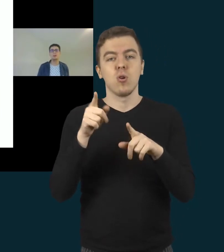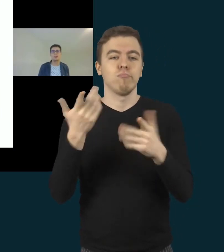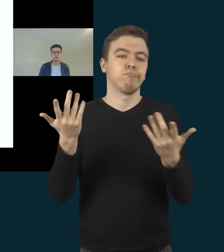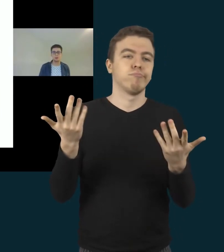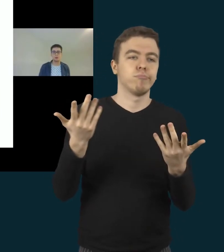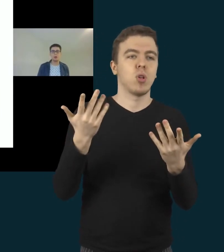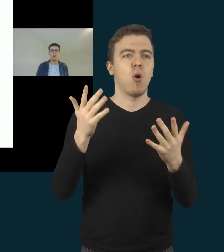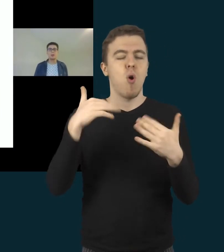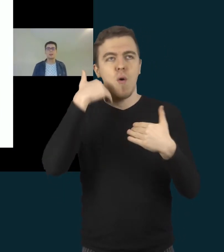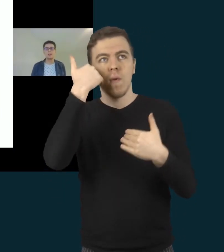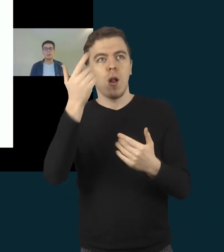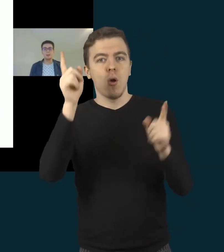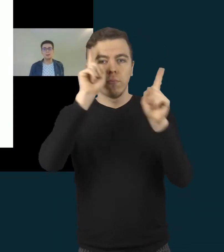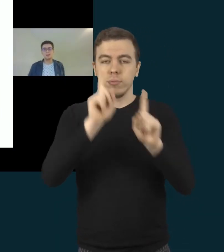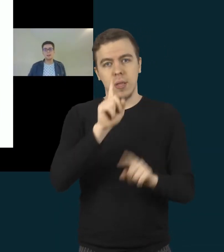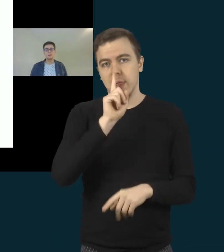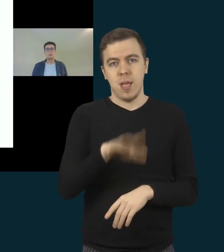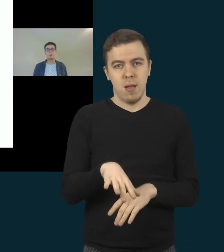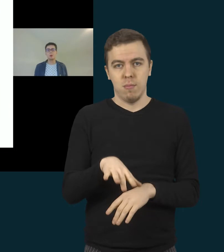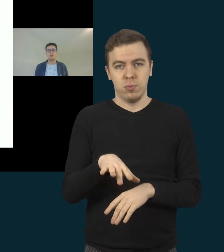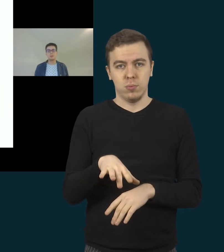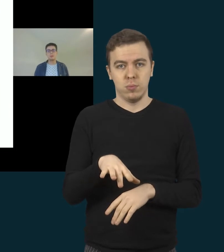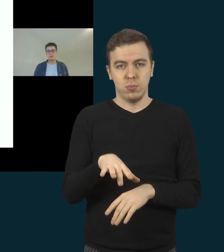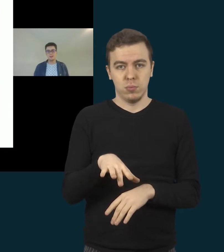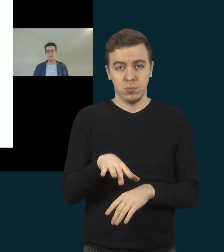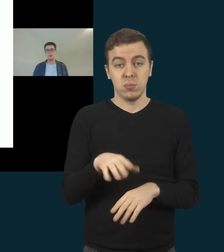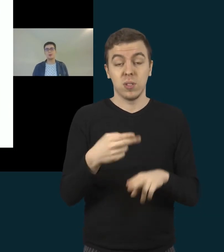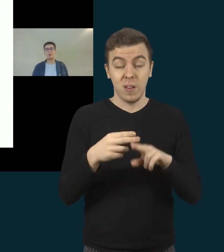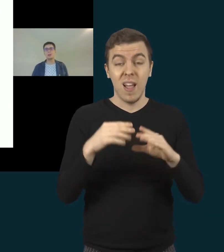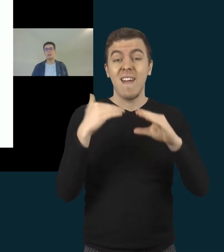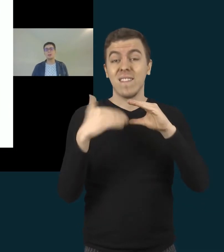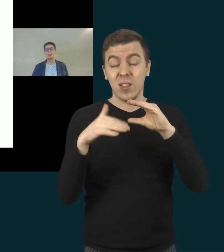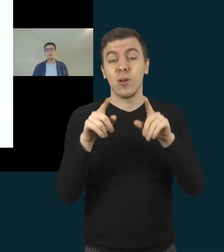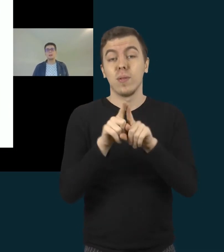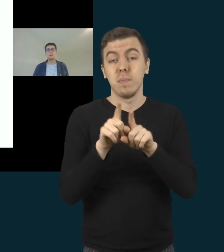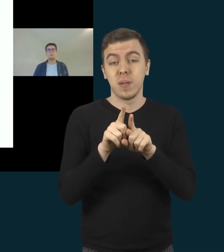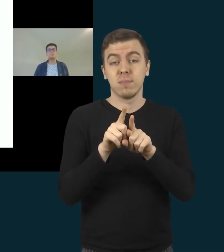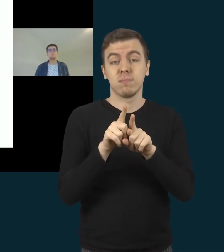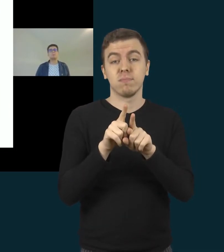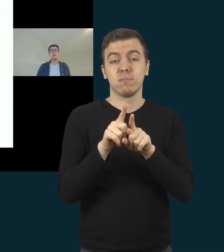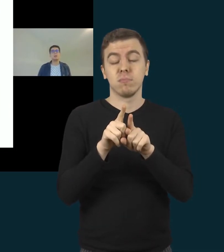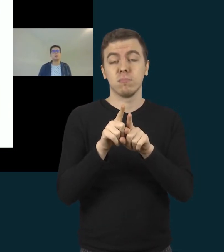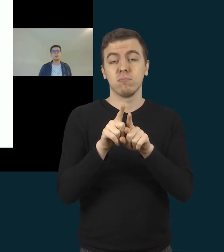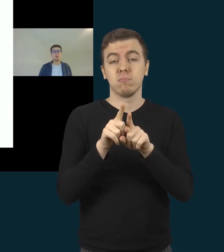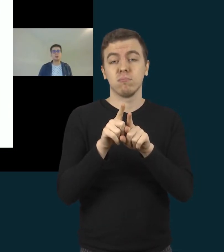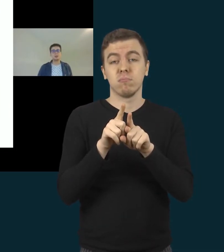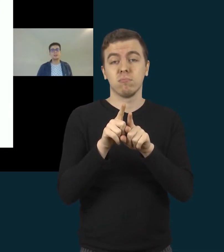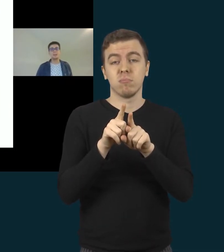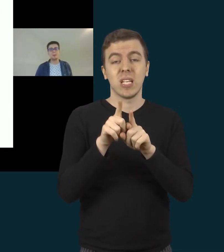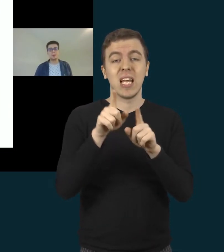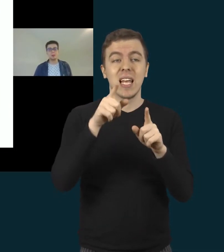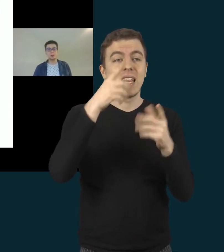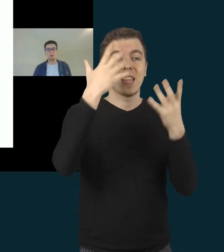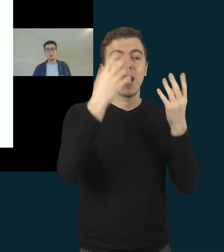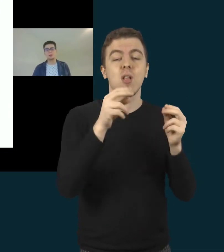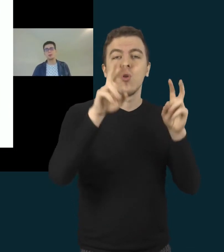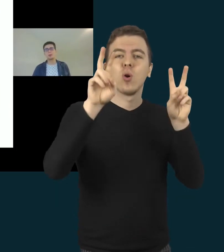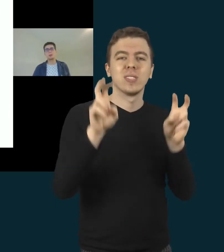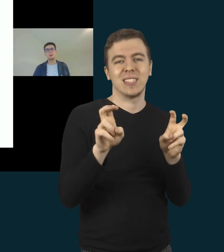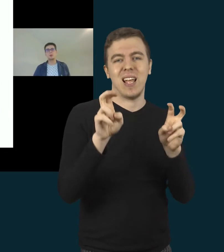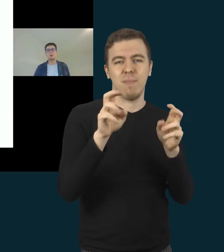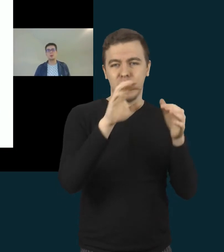netikėtumo. Ir taip pat tas filmukas įvesdavo į dienos temą, į dienos